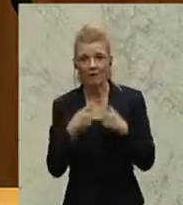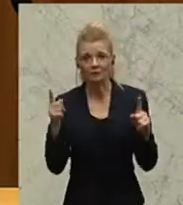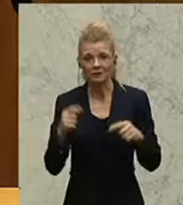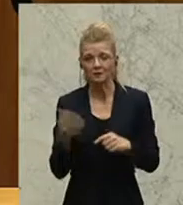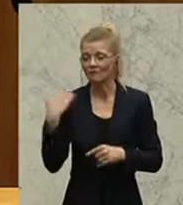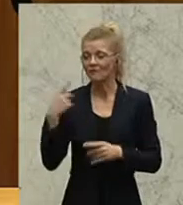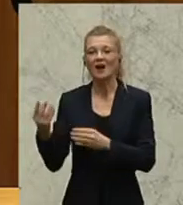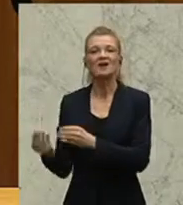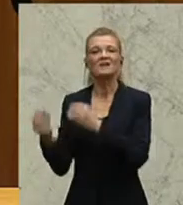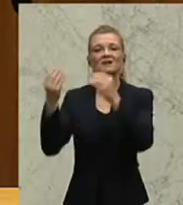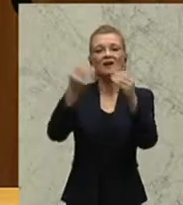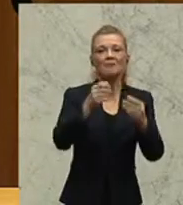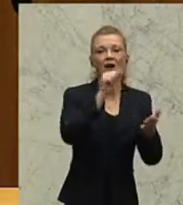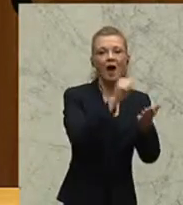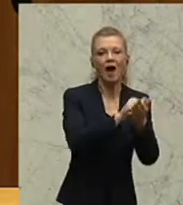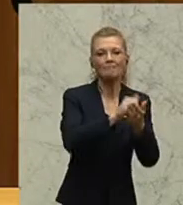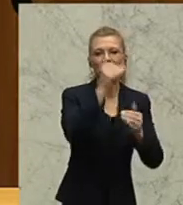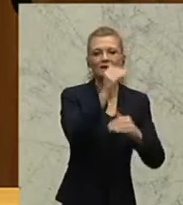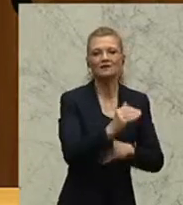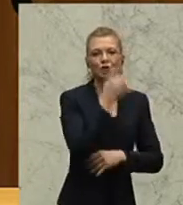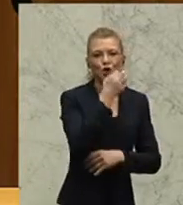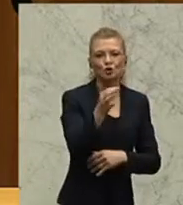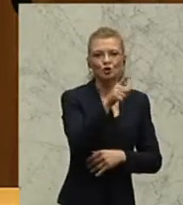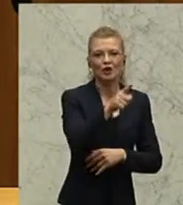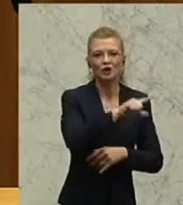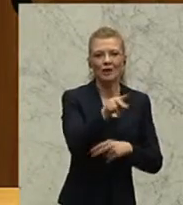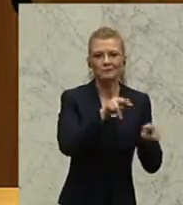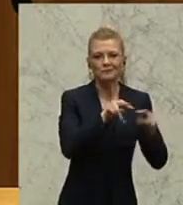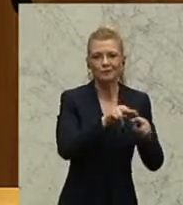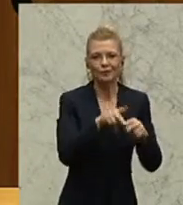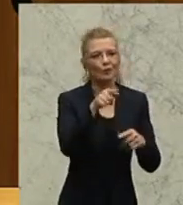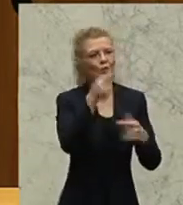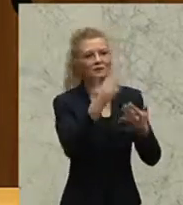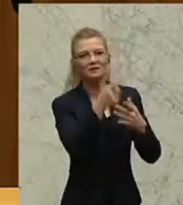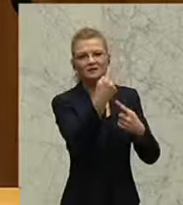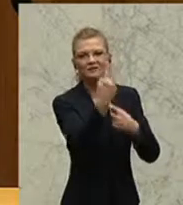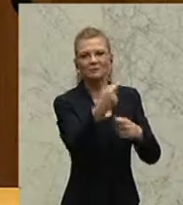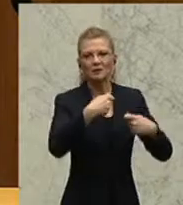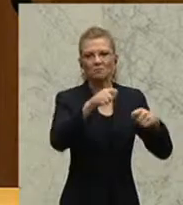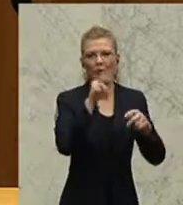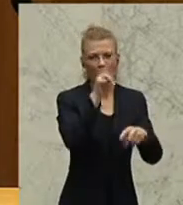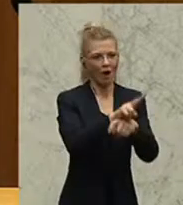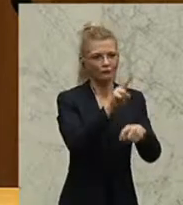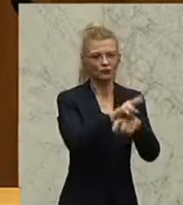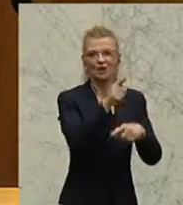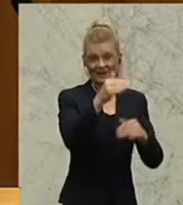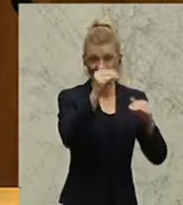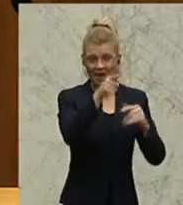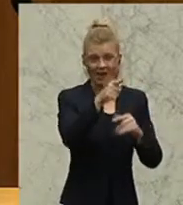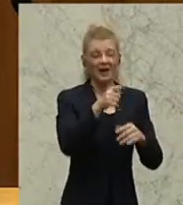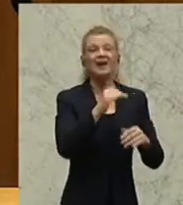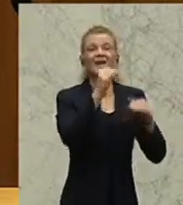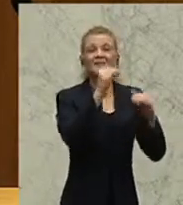dem Amt der Niederösterreichischen Landesregierung zur Bauaufsicht. Die Niederösterreichische Landesregierung hat dann wieder die Bauaufsicht an Unternehmen